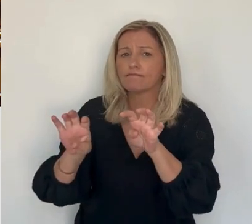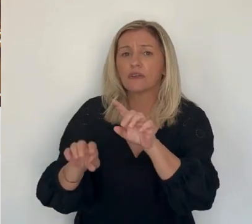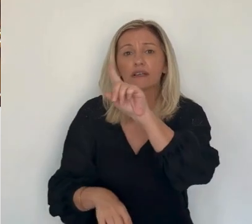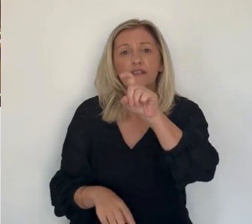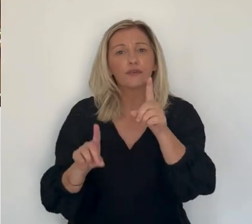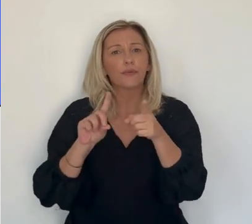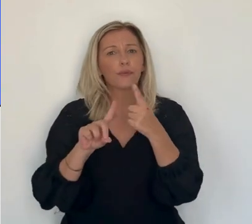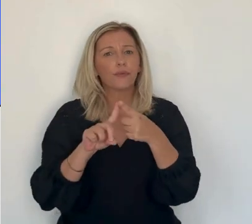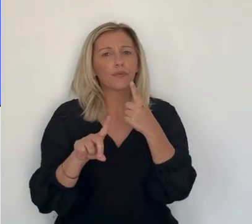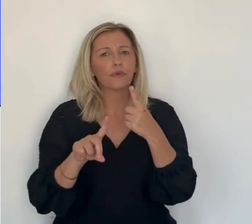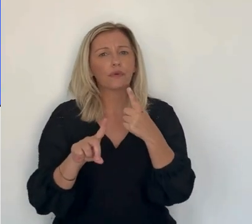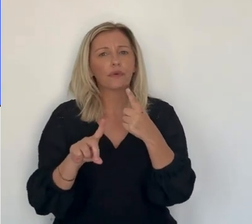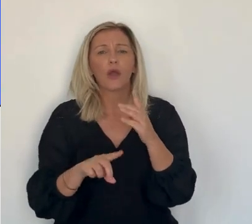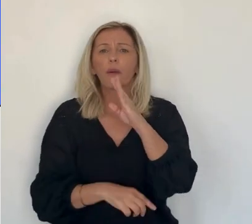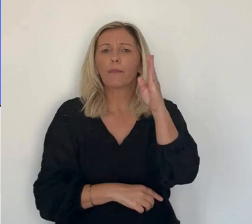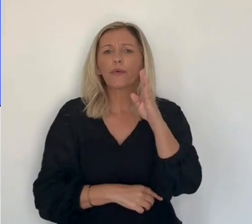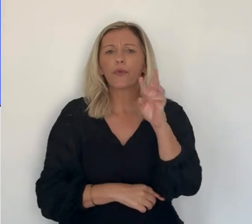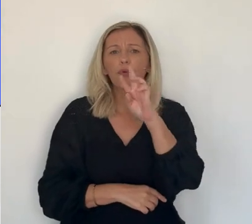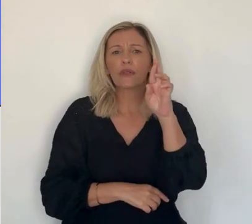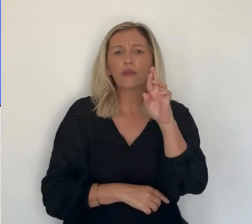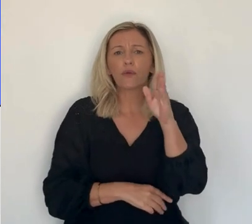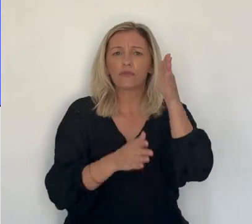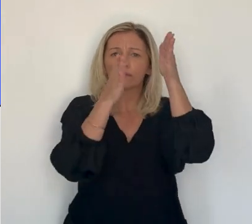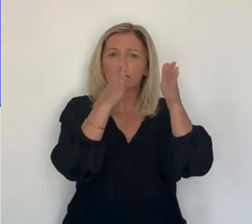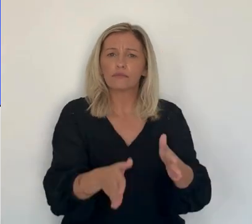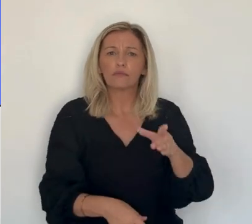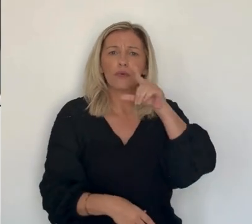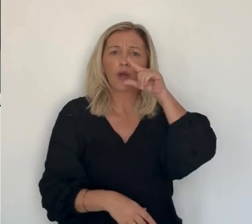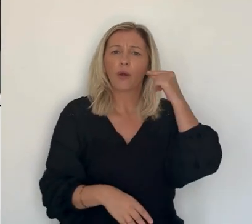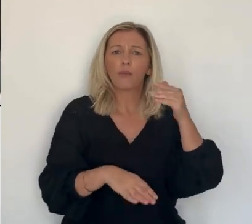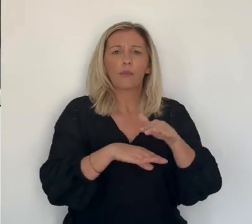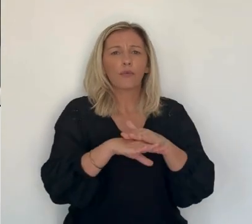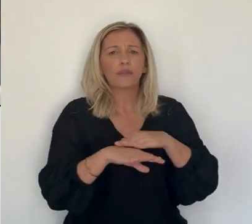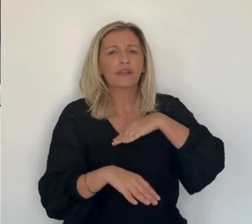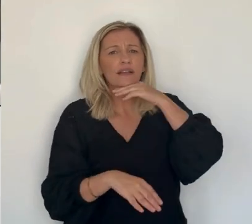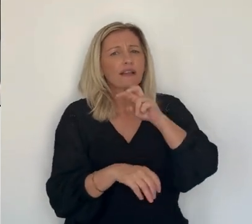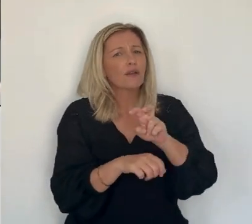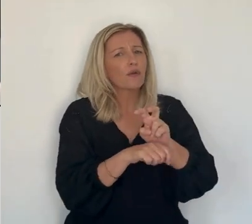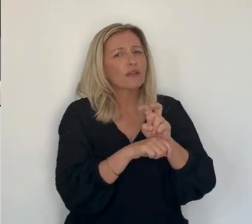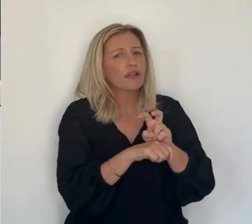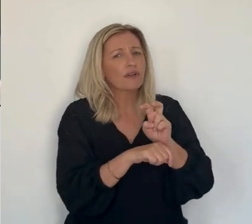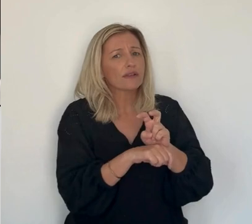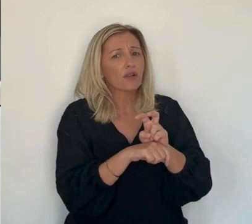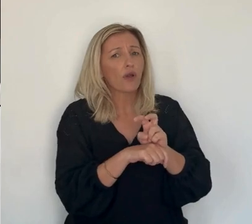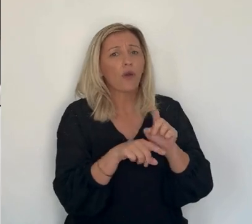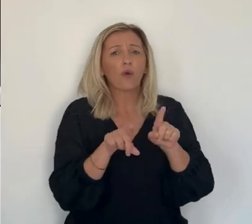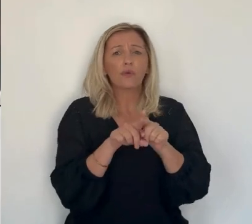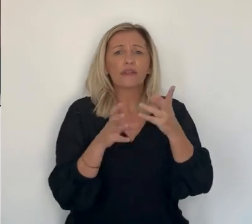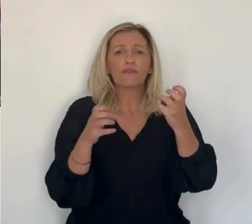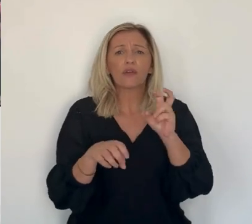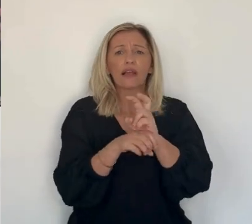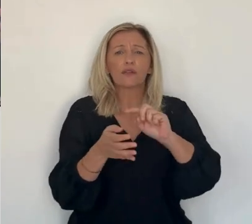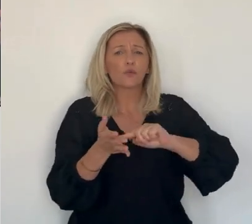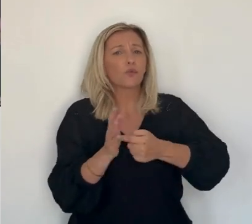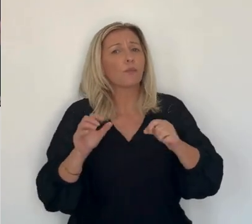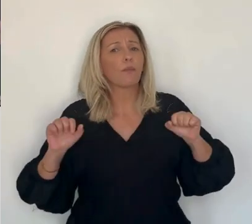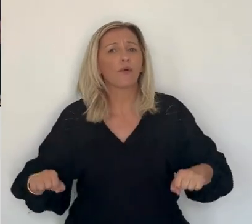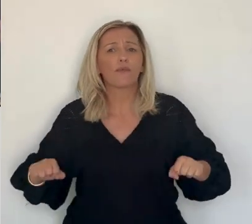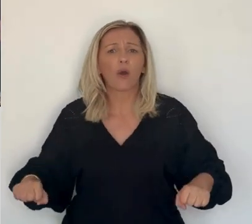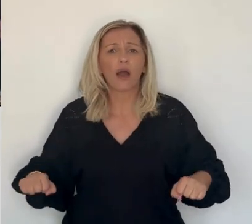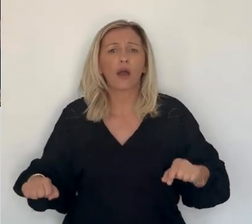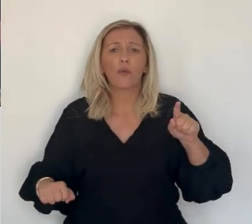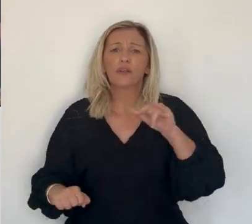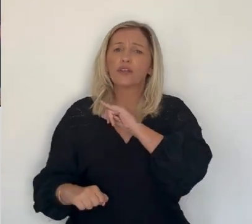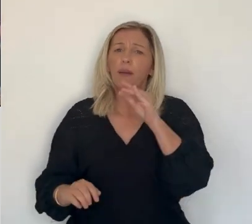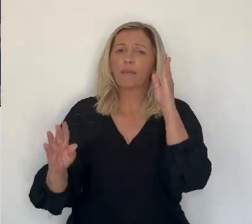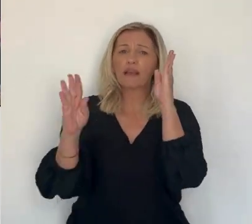taille car Bruno Retailleau est le représentant d'une droite très conservatrice et centralisatrice. Il n'a jamais caché son hostilité